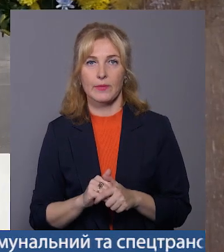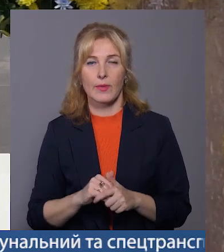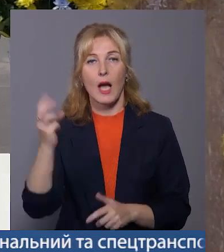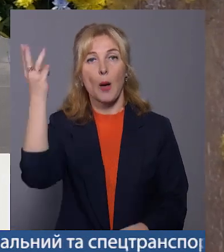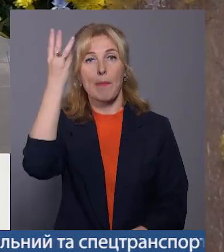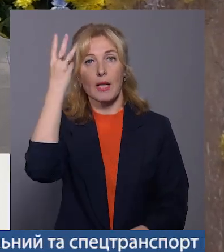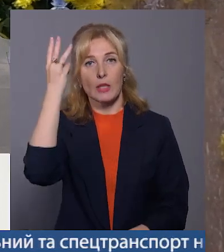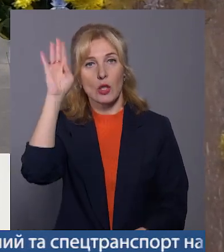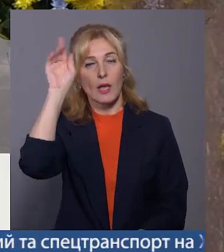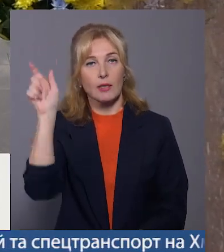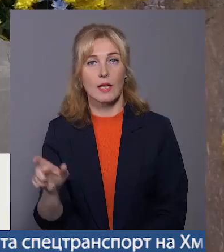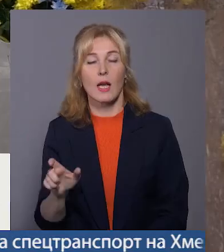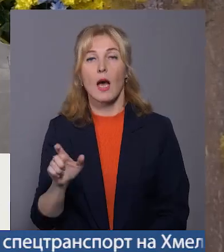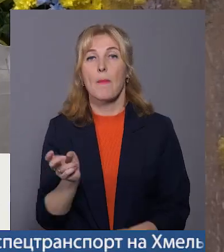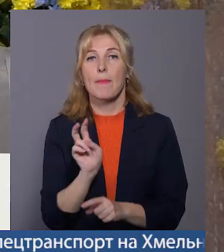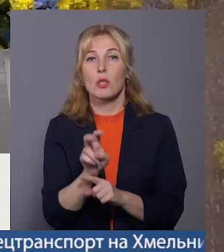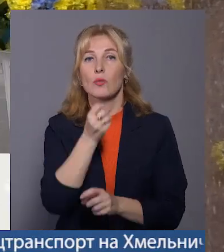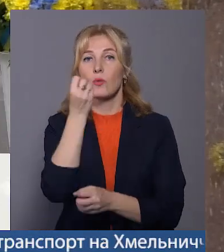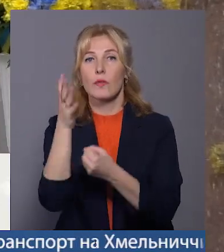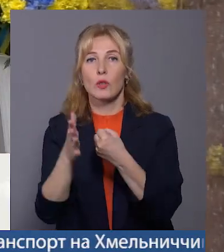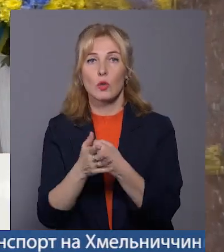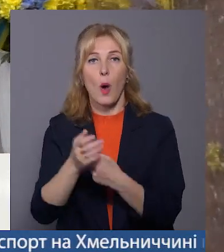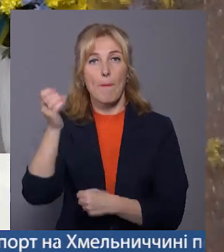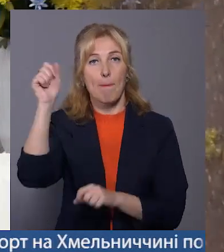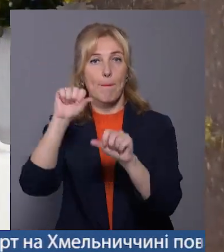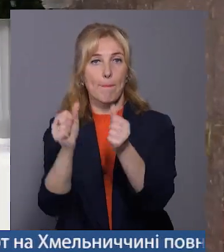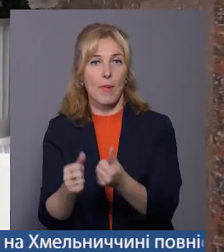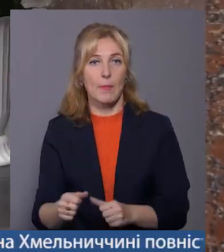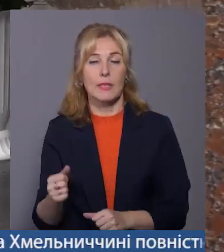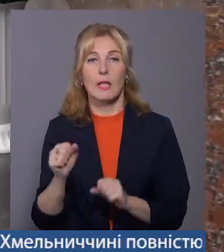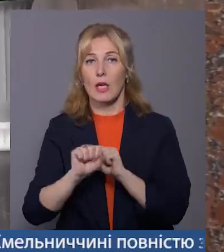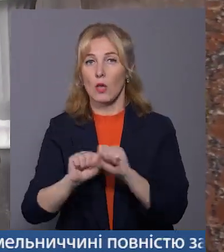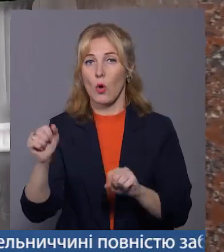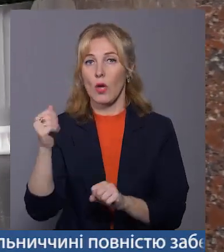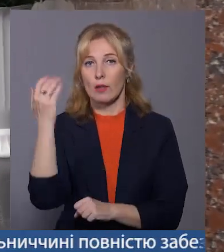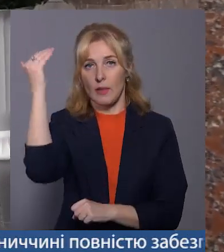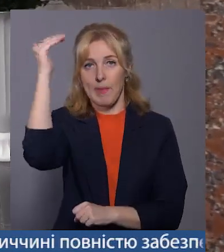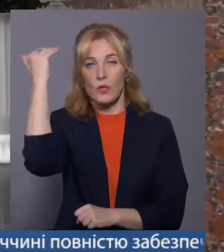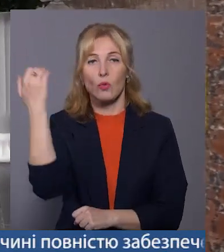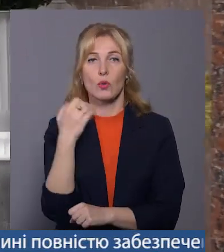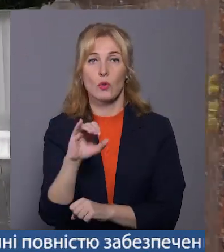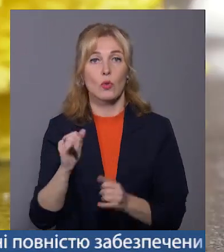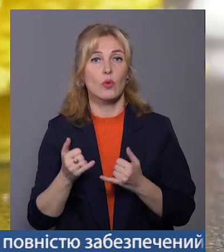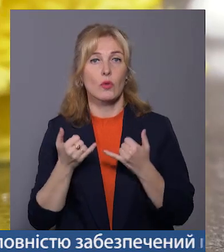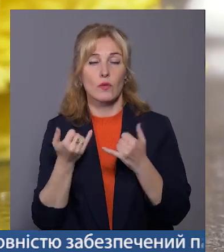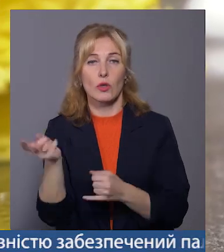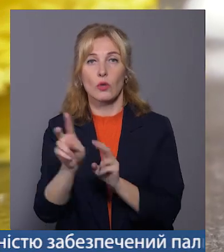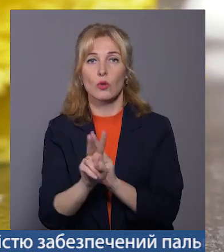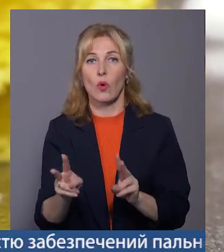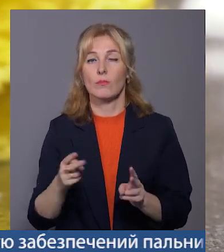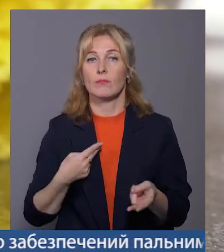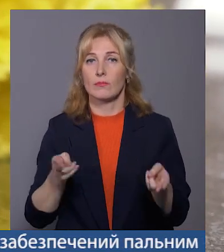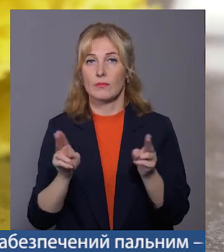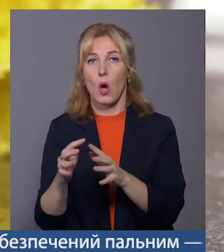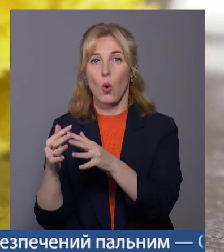Хмельничанин Микола Столяр прийшов із квітами до пам'ятника Героям Небесної Сотні. Сьогодні він вшановує тих, хто загинув у боротьбі